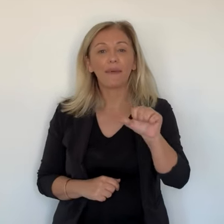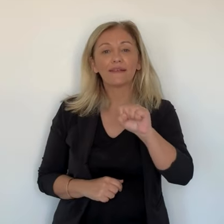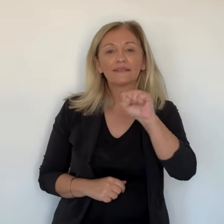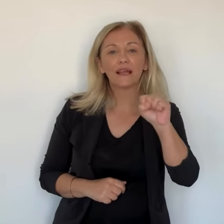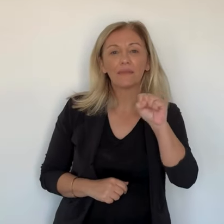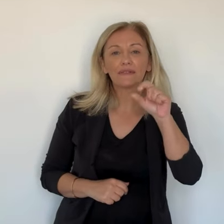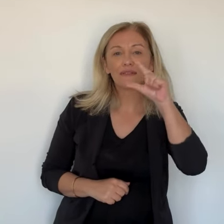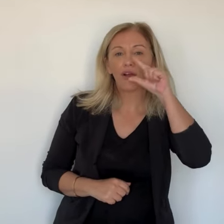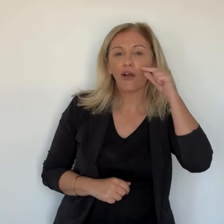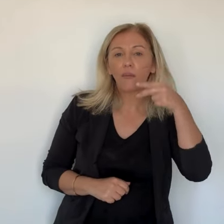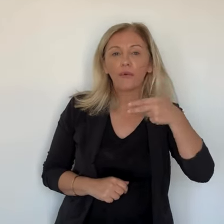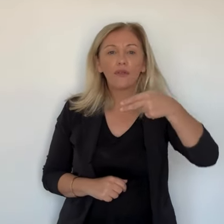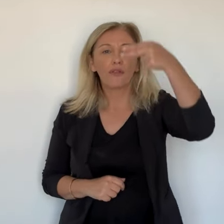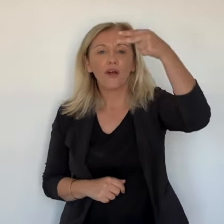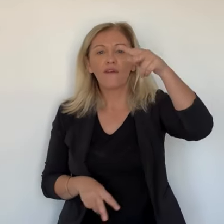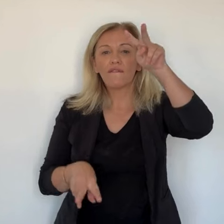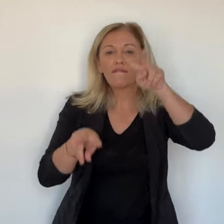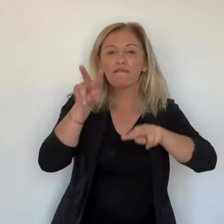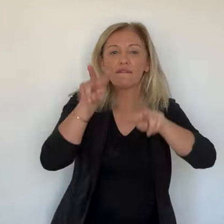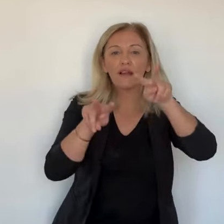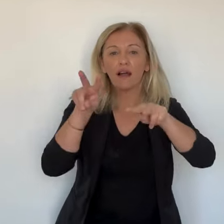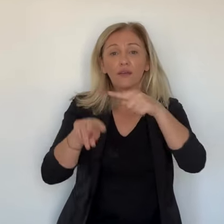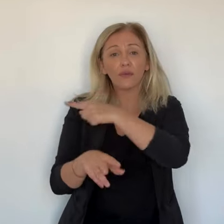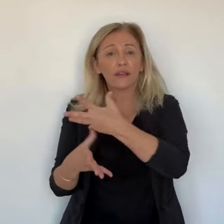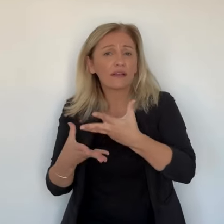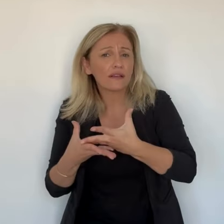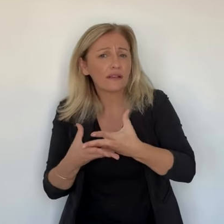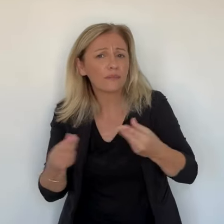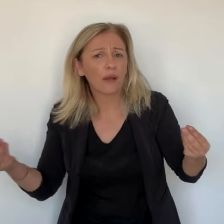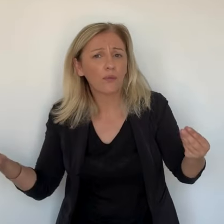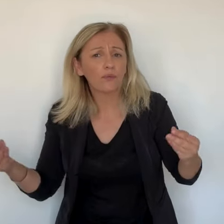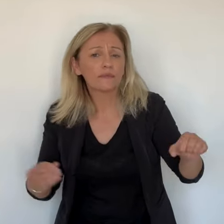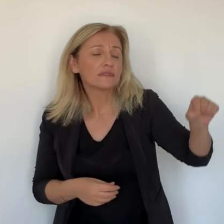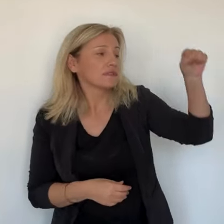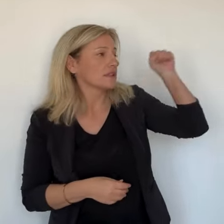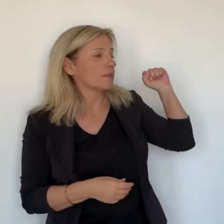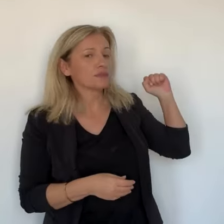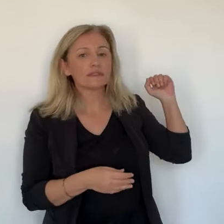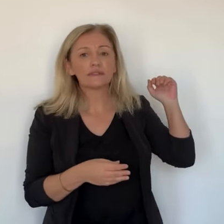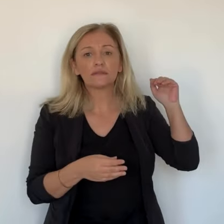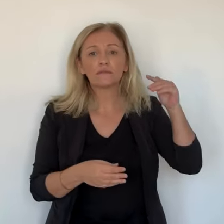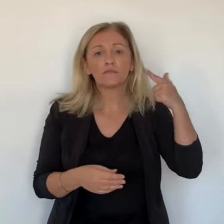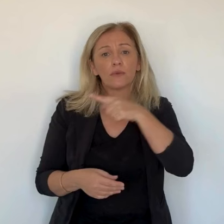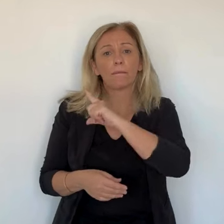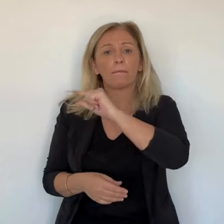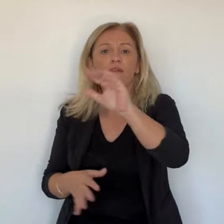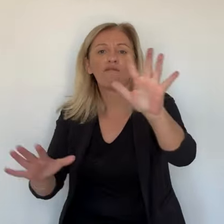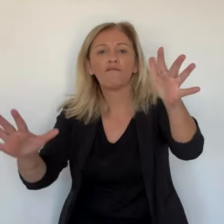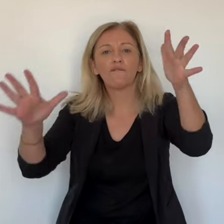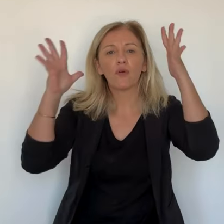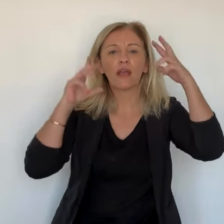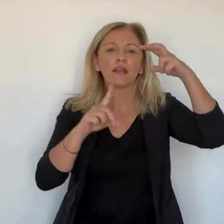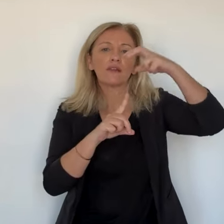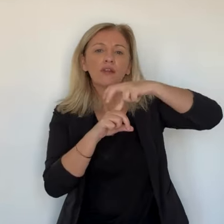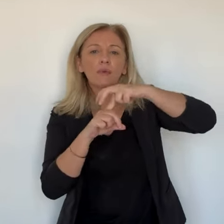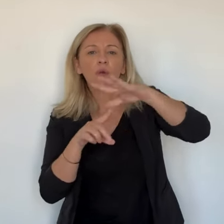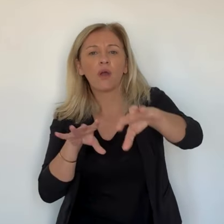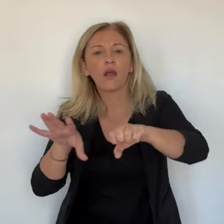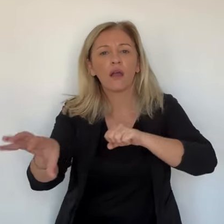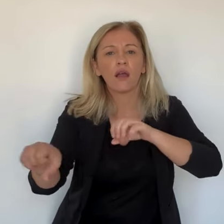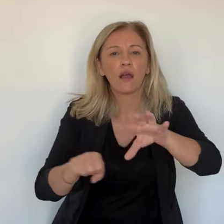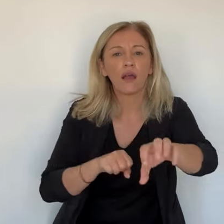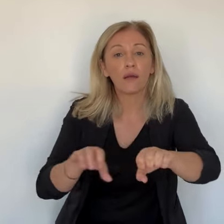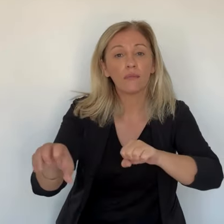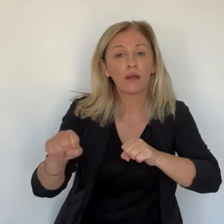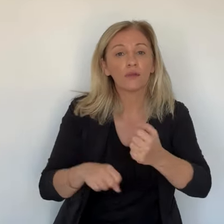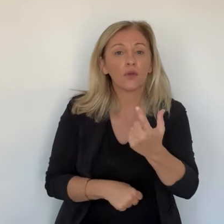Fin heureuse après 48 heures de crainte à Isolach ou les vieux morbois en fin de matinée. Pierre-Albert Spatchez, il disparu depuis samedi